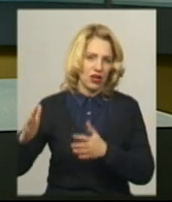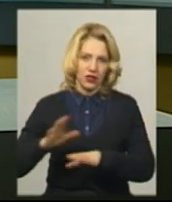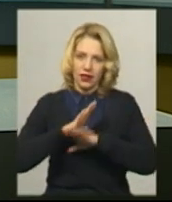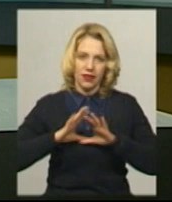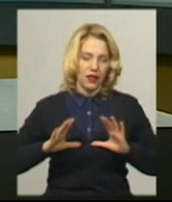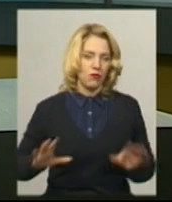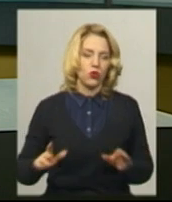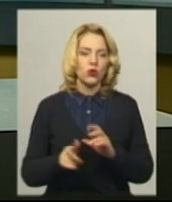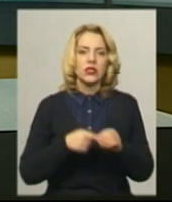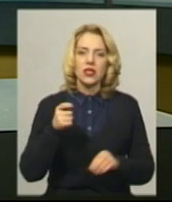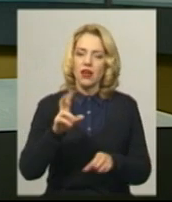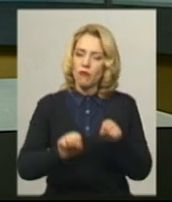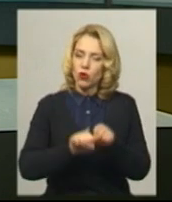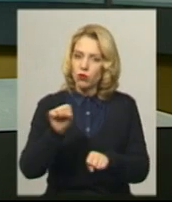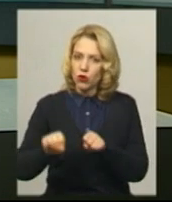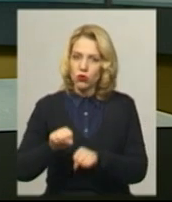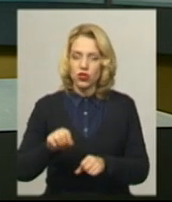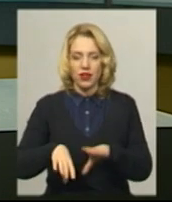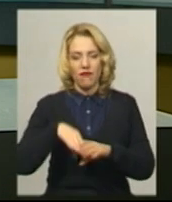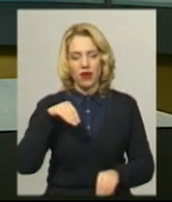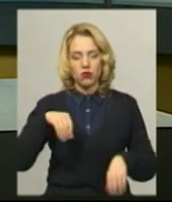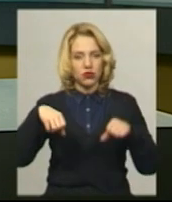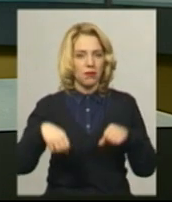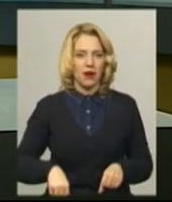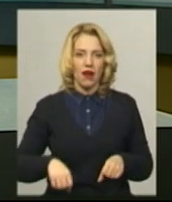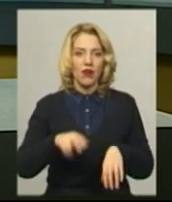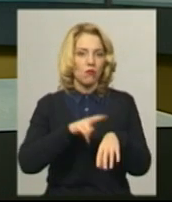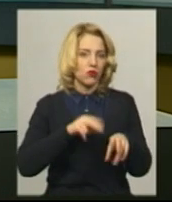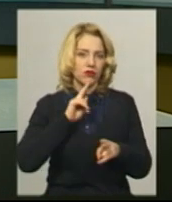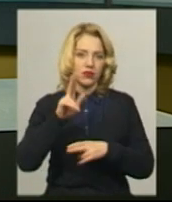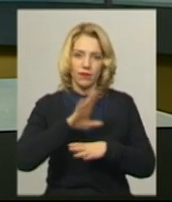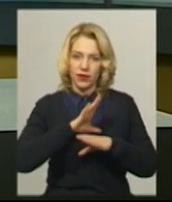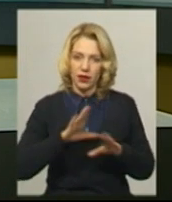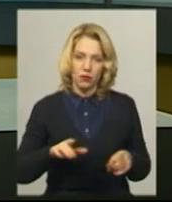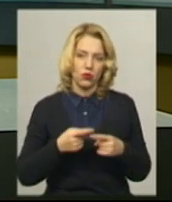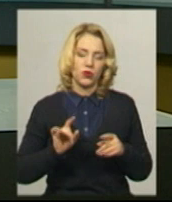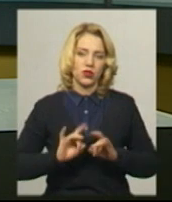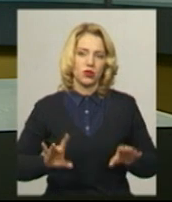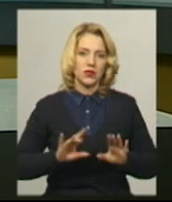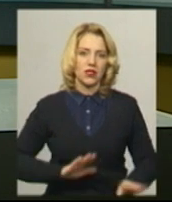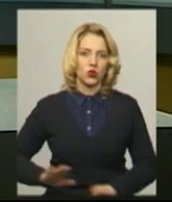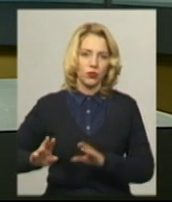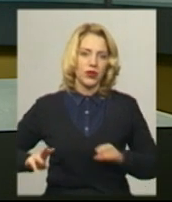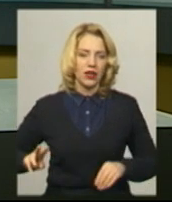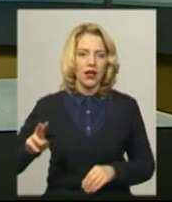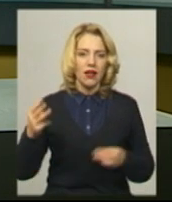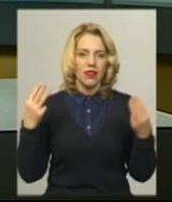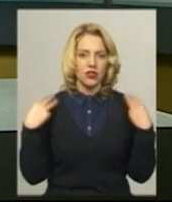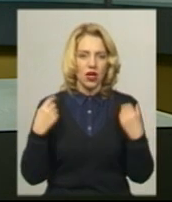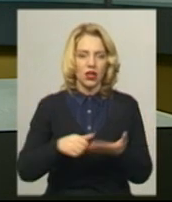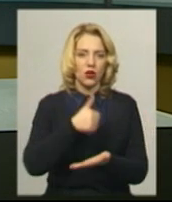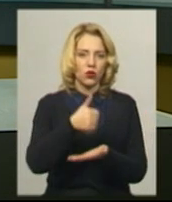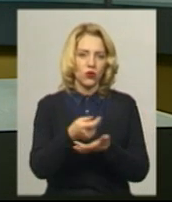Заяв про порушення виборчих прав до співробітників поліції не надходило. Про це Суспільному розповів заступник начальника головного управління